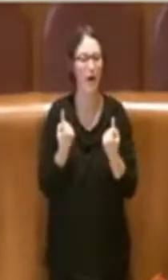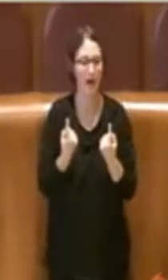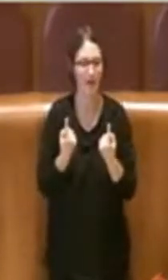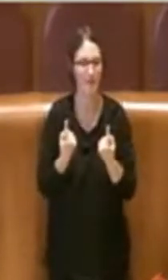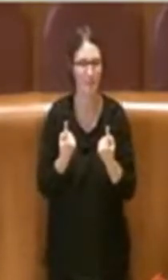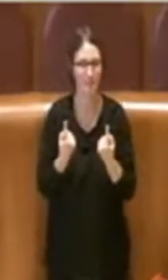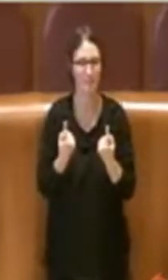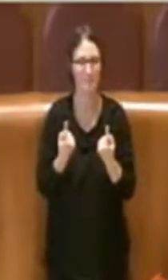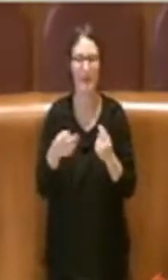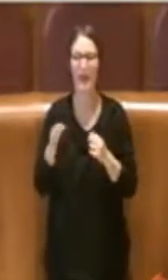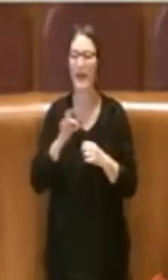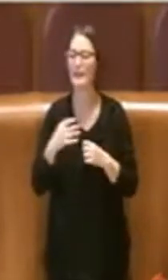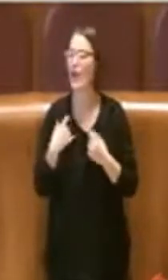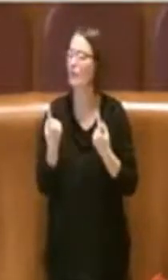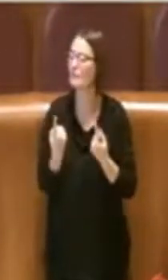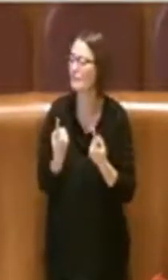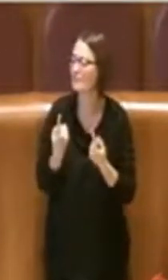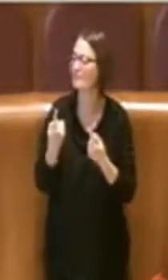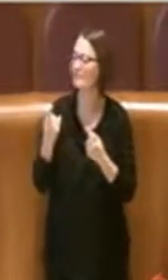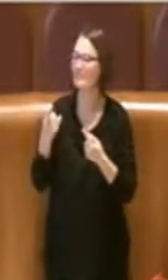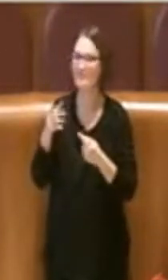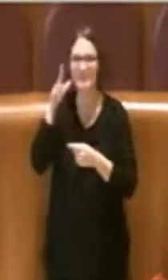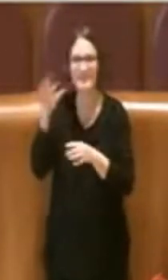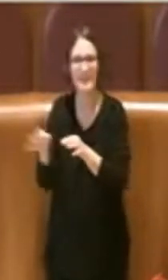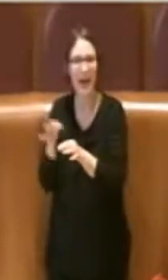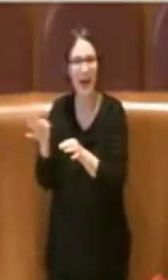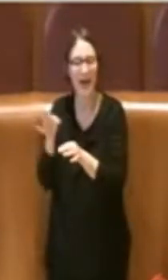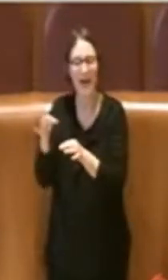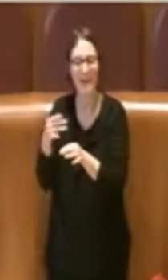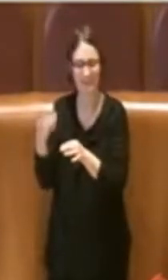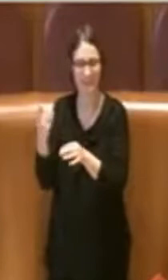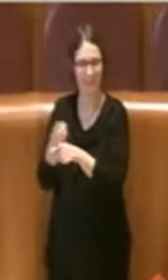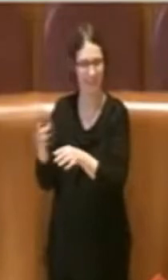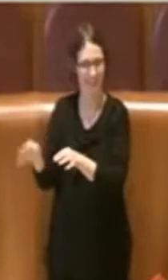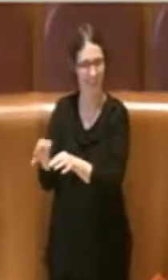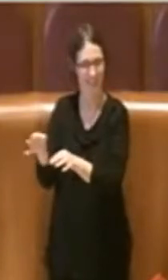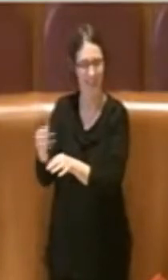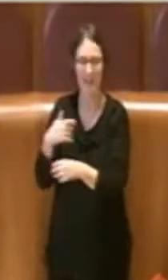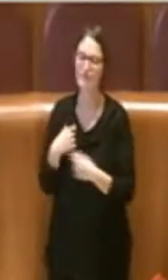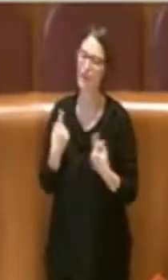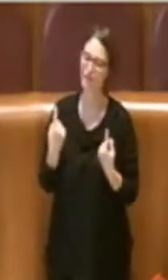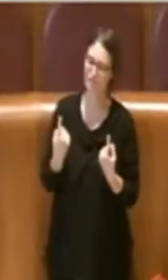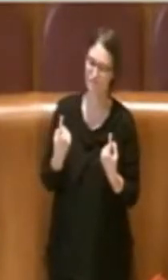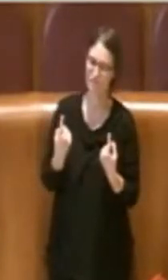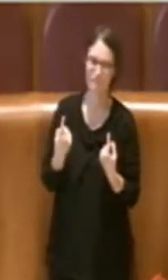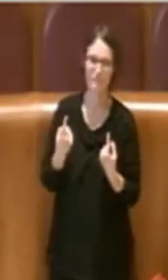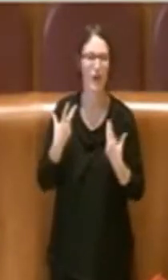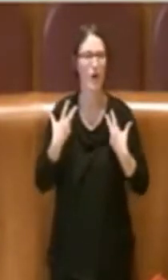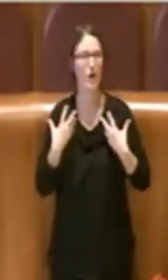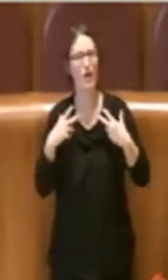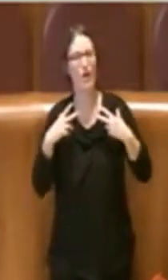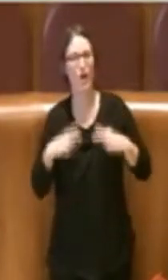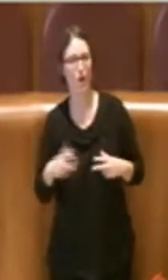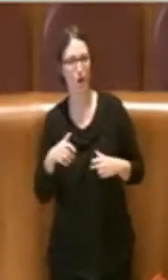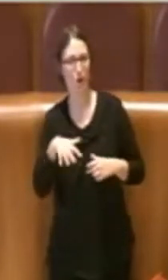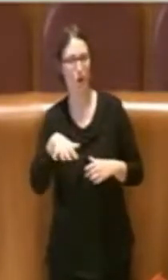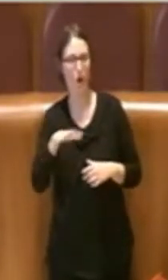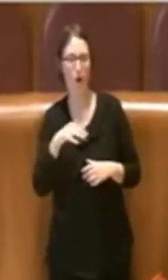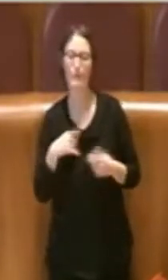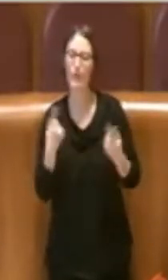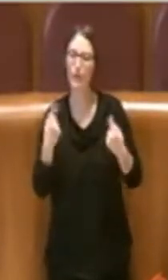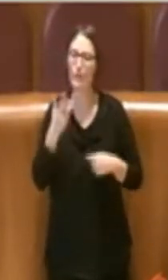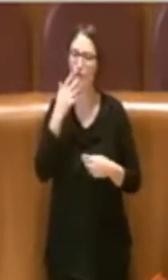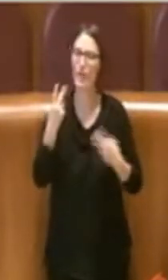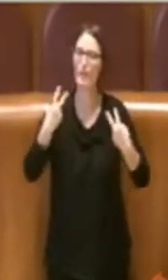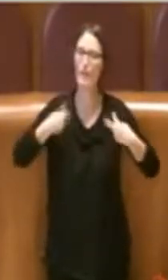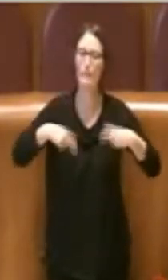'orlo che ti fa la sarta, del paio di scarpe che sta facendo il calzolaio. In questo modo vogliamo vivere i mercati e sempre in quest